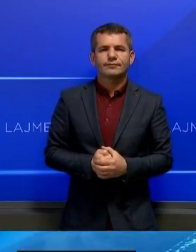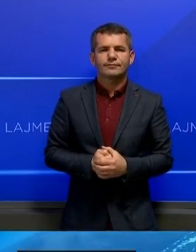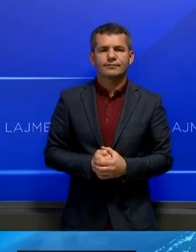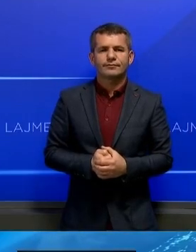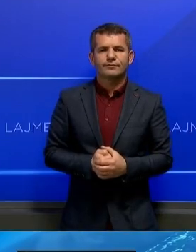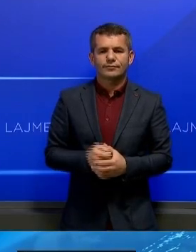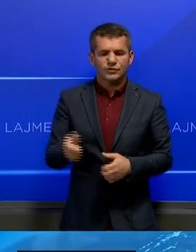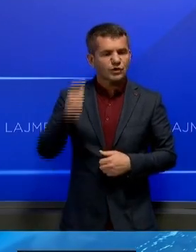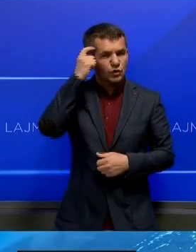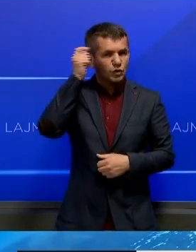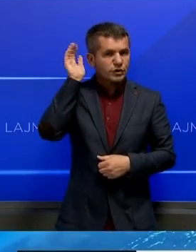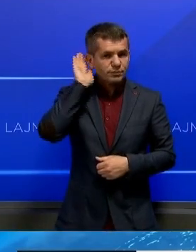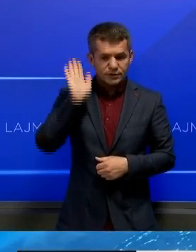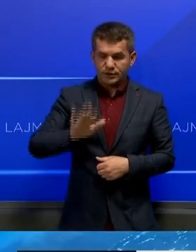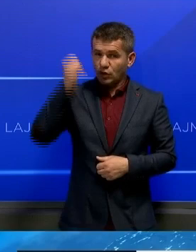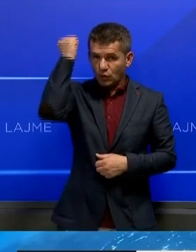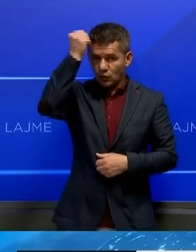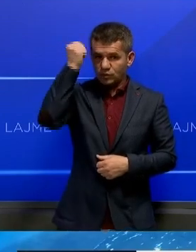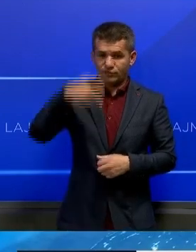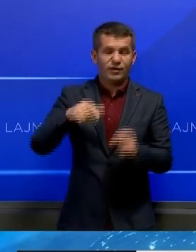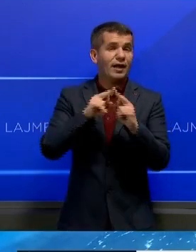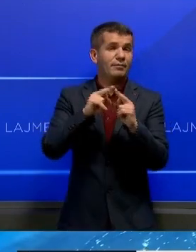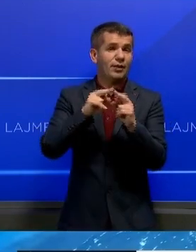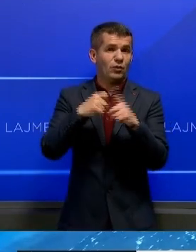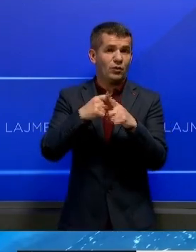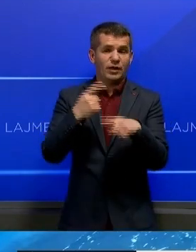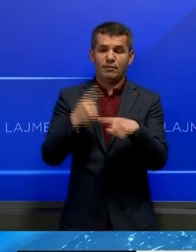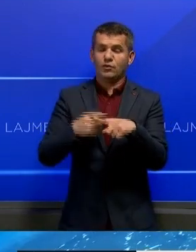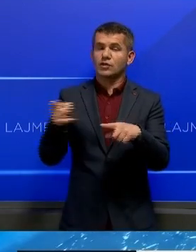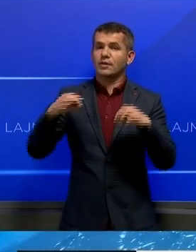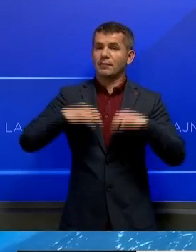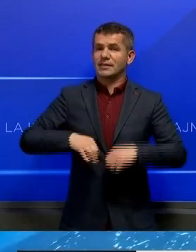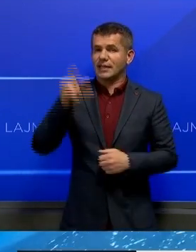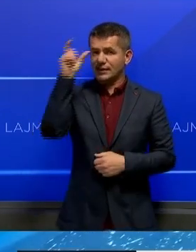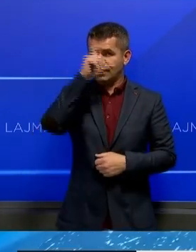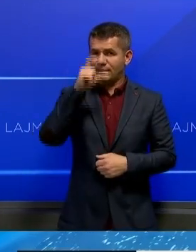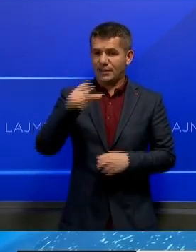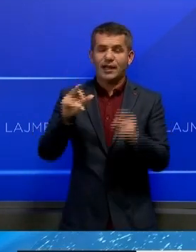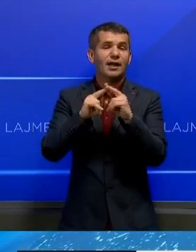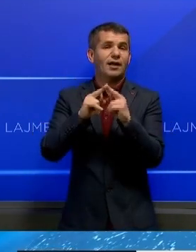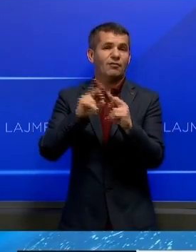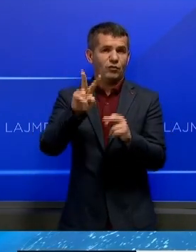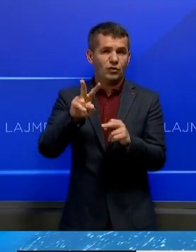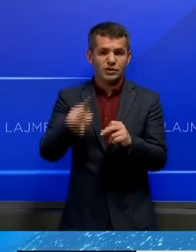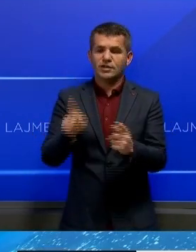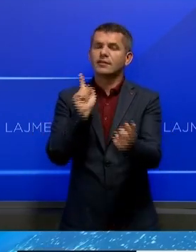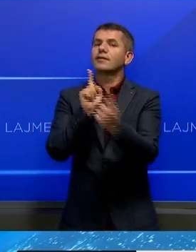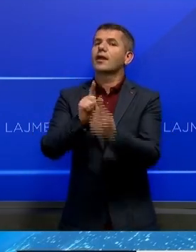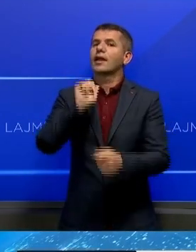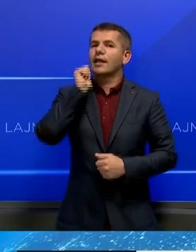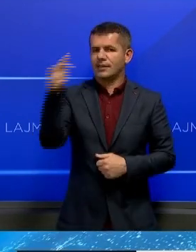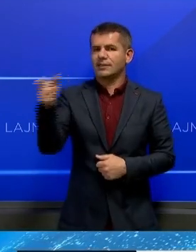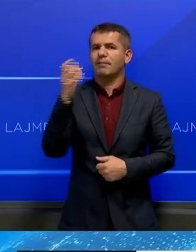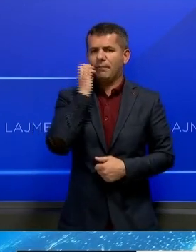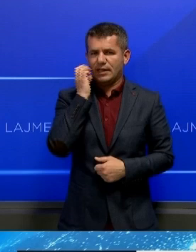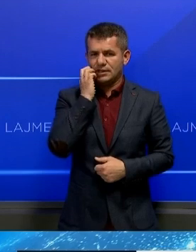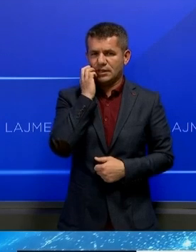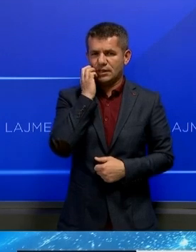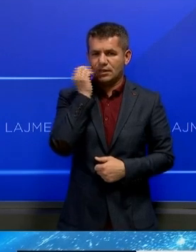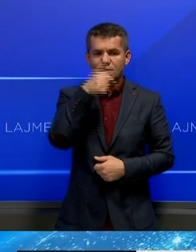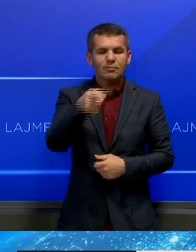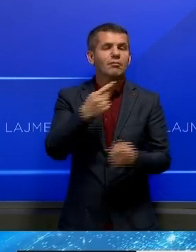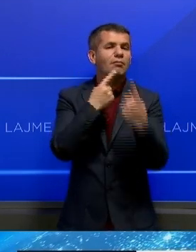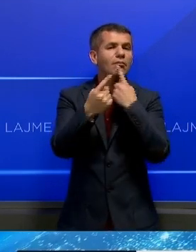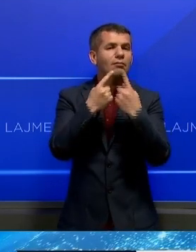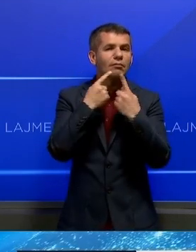Kërë Ministri i Kosovës, Albin Kurti dhe Presidenti i Sërbis, Aleksandr Vucic, shtakohen nesër në Bruxelles në kuadrë